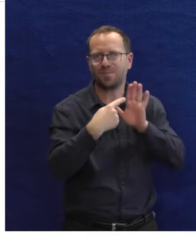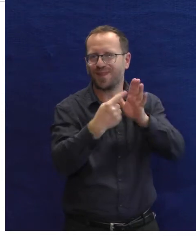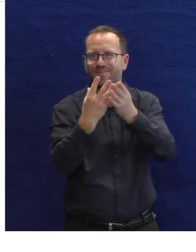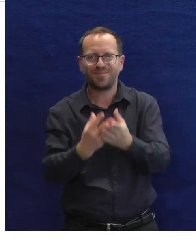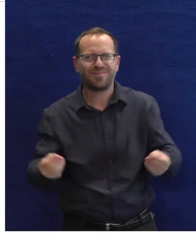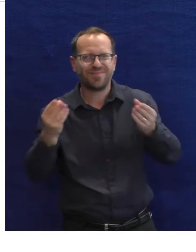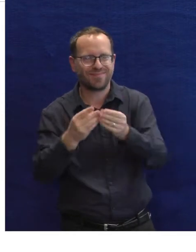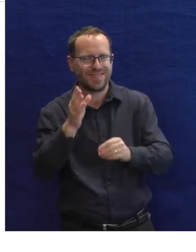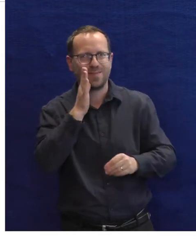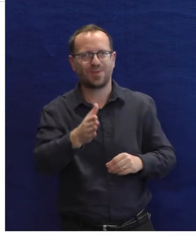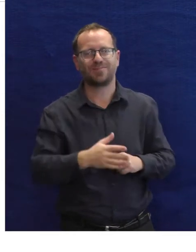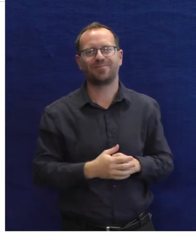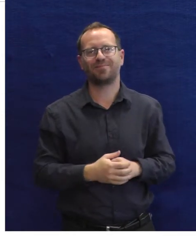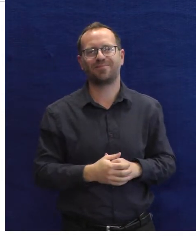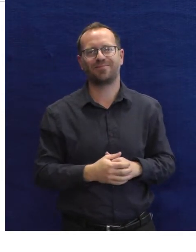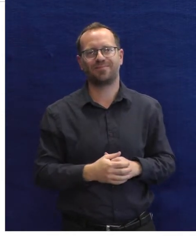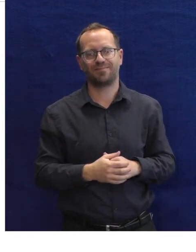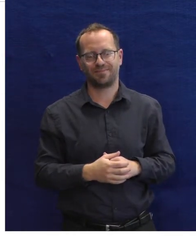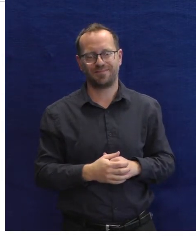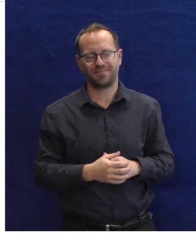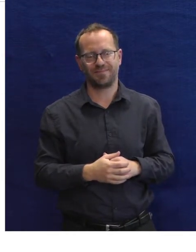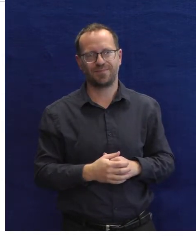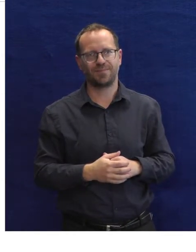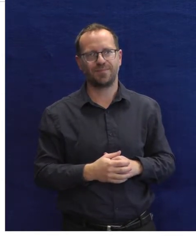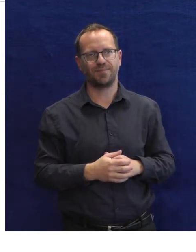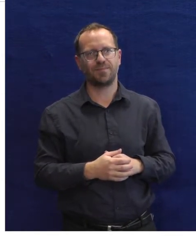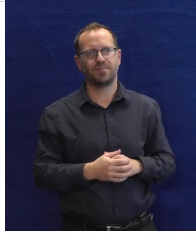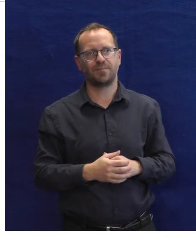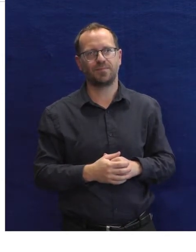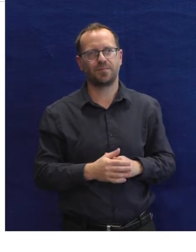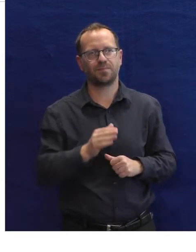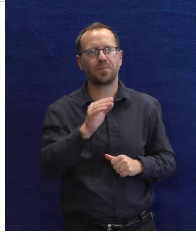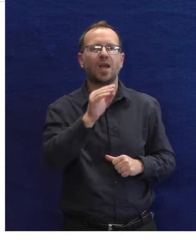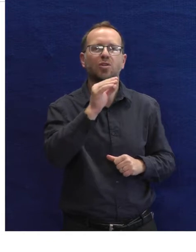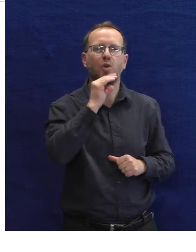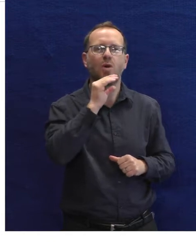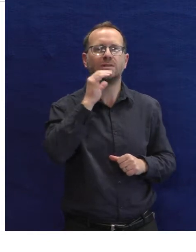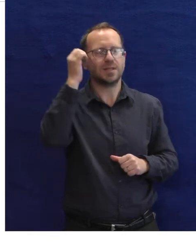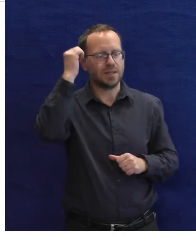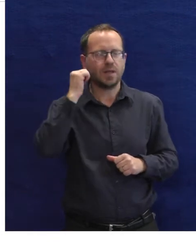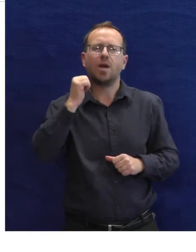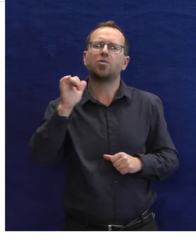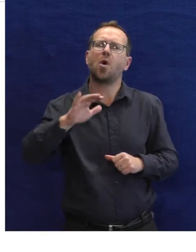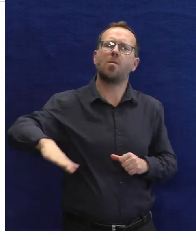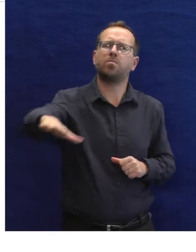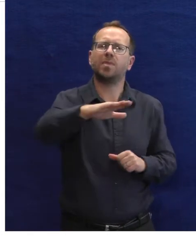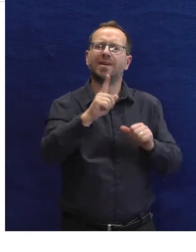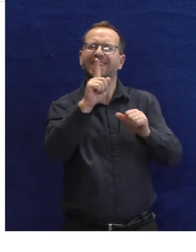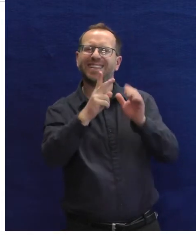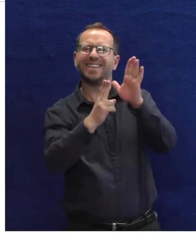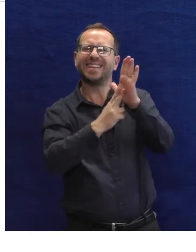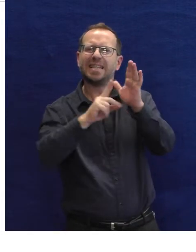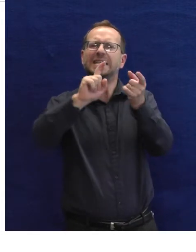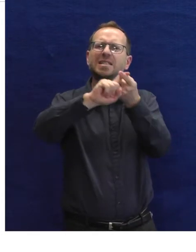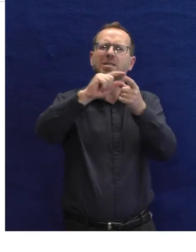si u nás vypůjčitel půjčit může. My jsme si řekli, že dost velká část i lidí, který se třeba